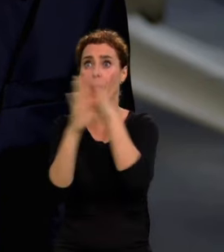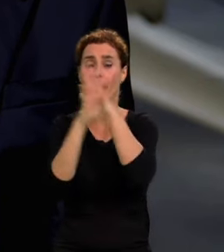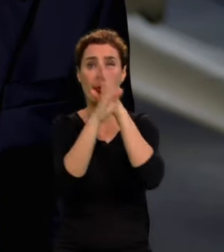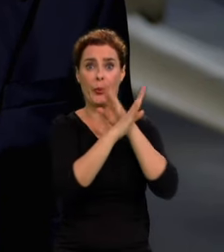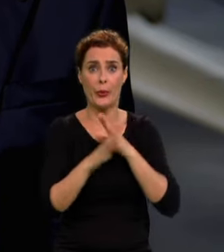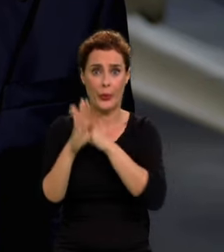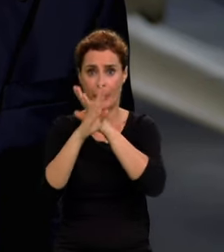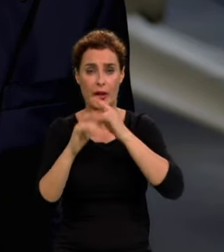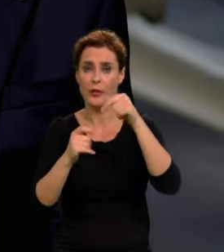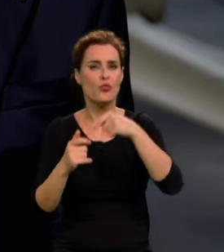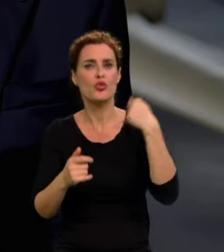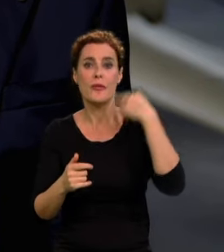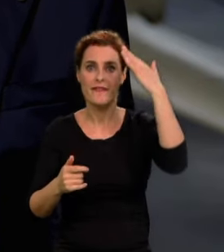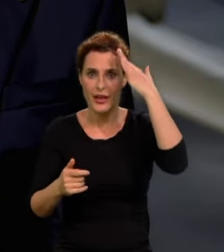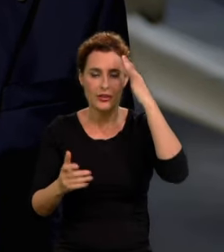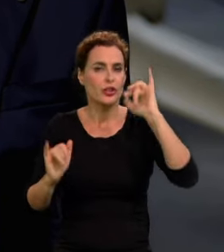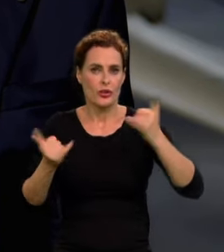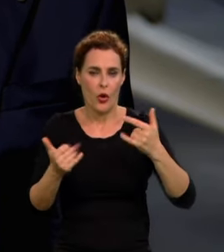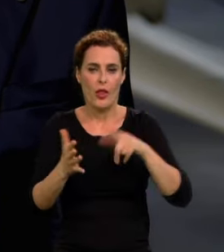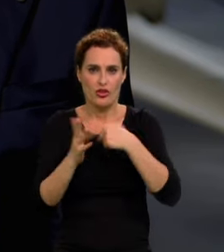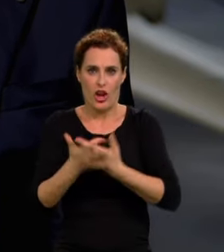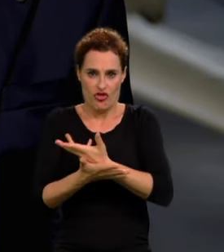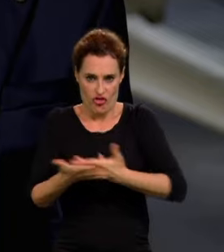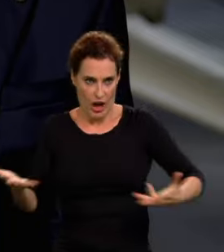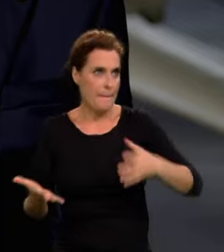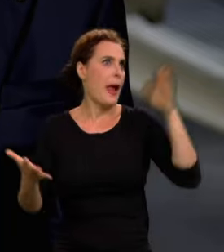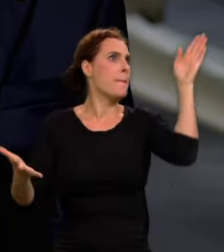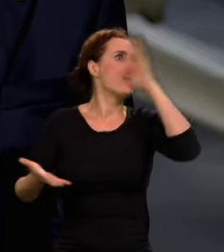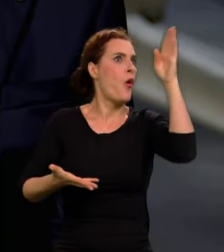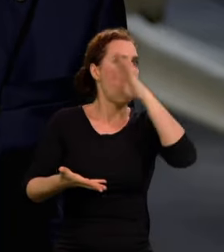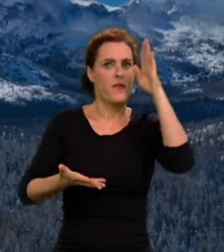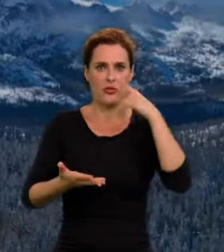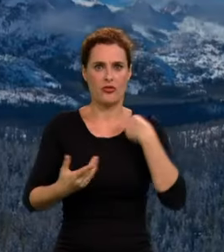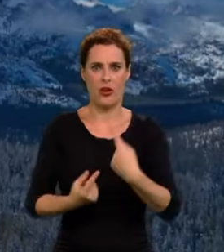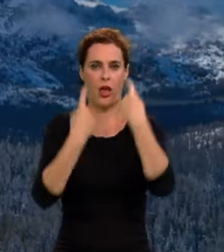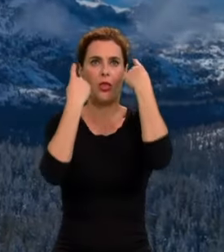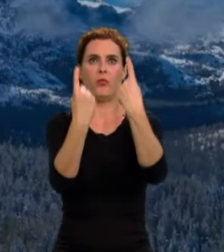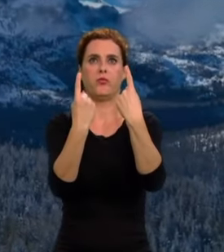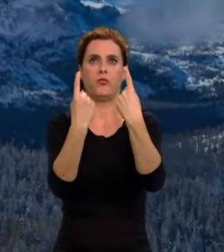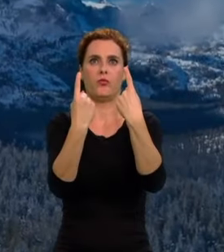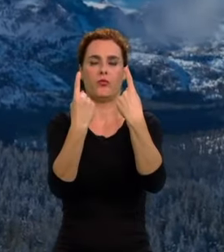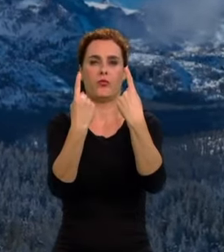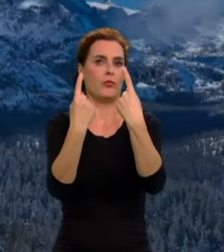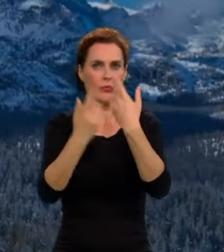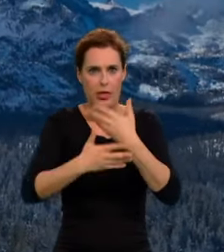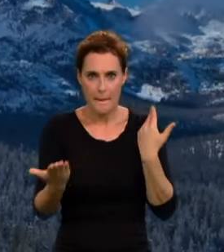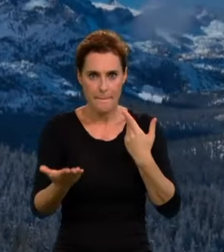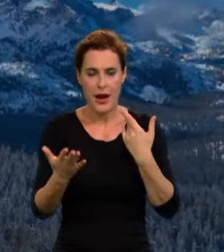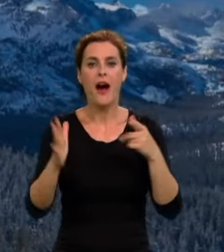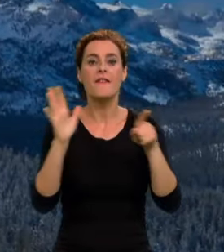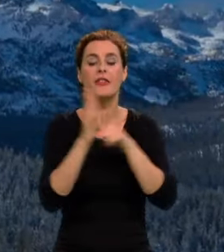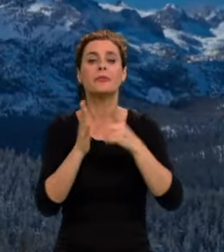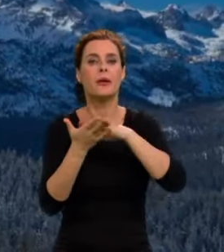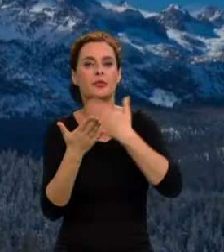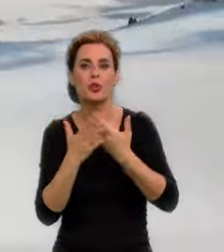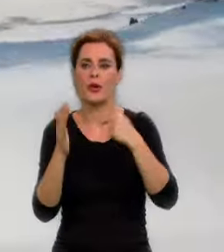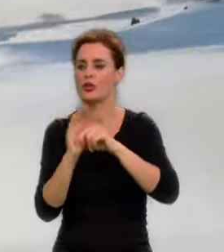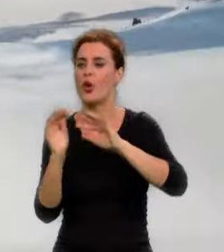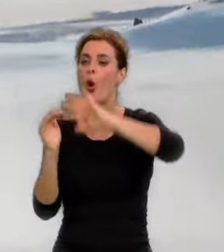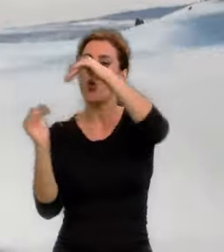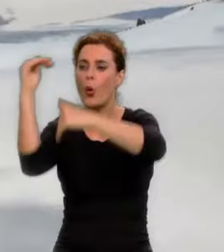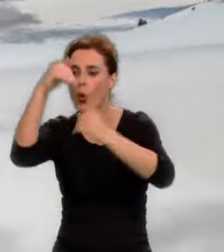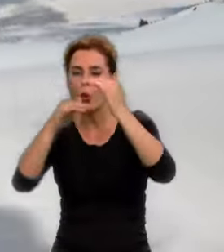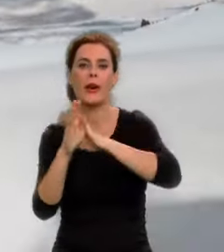Musimy mieć świadomość, że powietrze nie jest statyczne, stabilne. Opływając z bocza